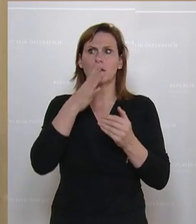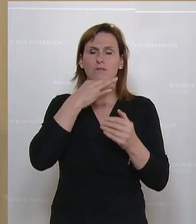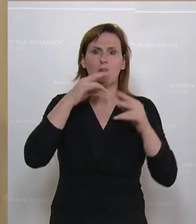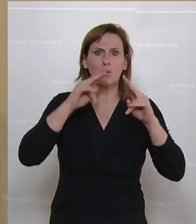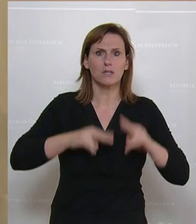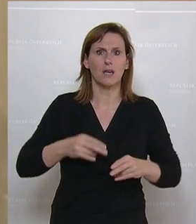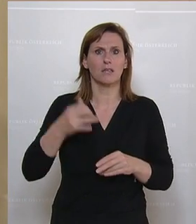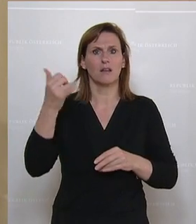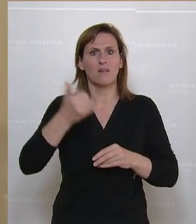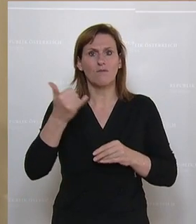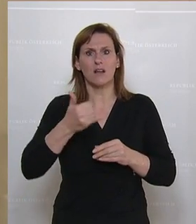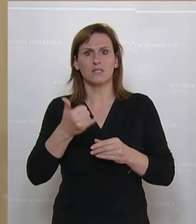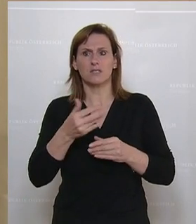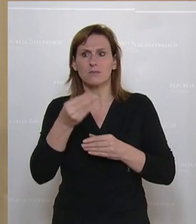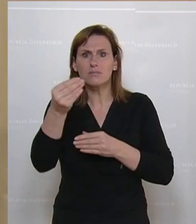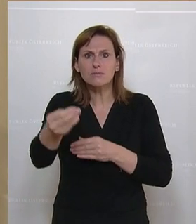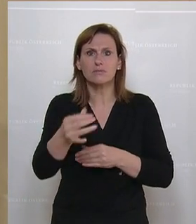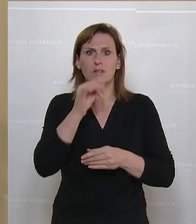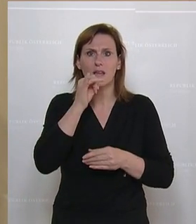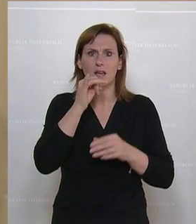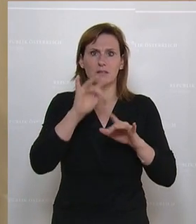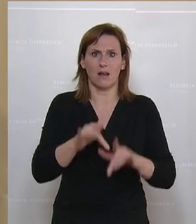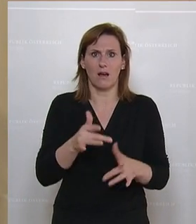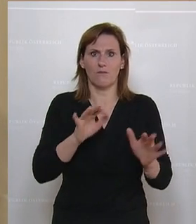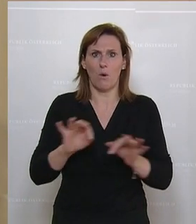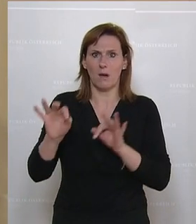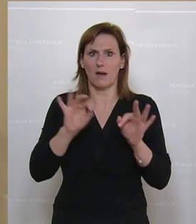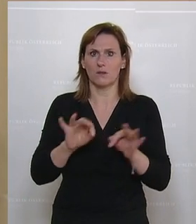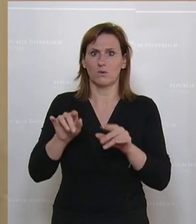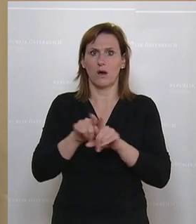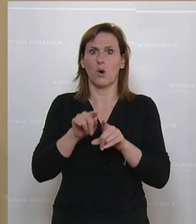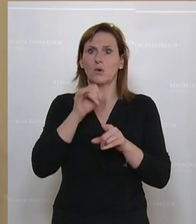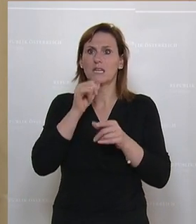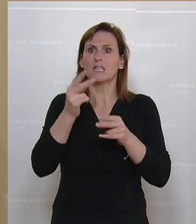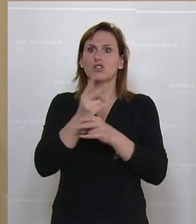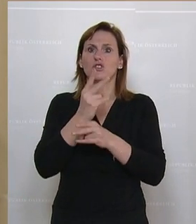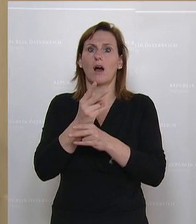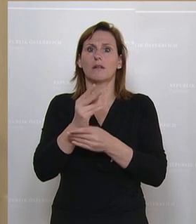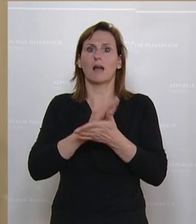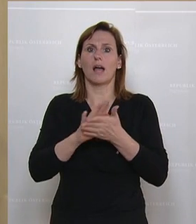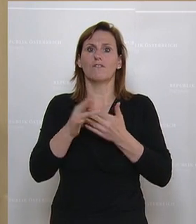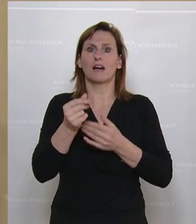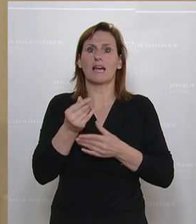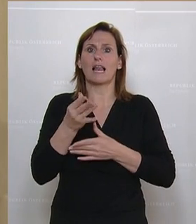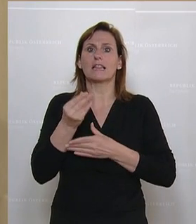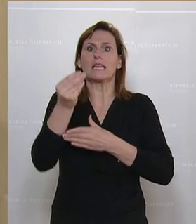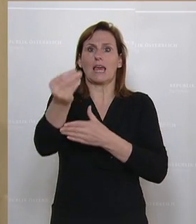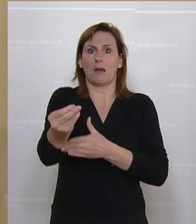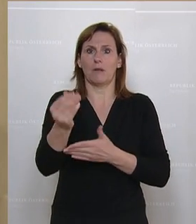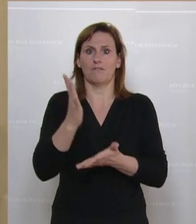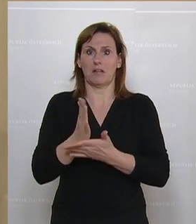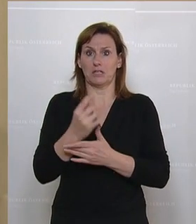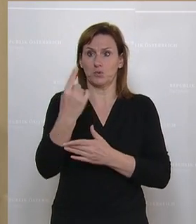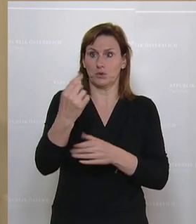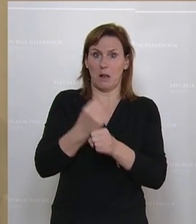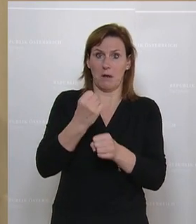Wasseraufbereitung. Das sind also ganz konkrete Maßnahmen, wo wir nicht jetzt mit dem Staat ihm Geld geben, sondern mit ihm zusammen eventuell, dass sie